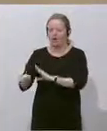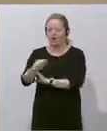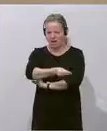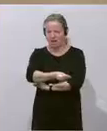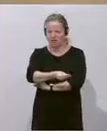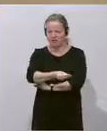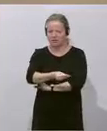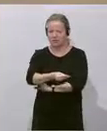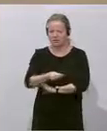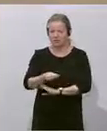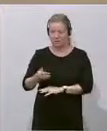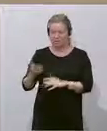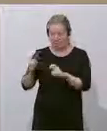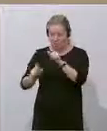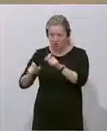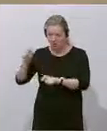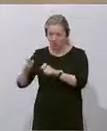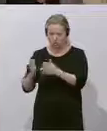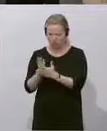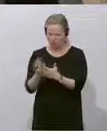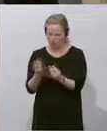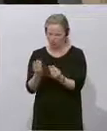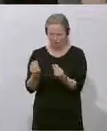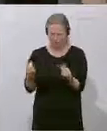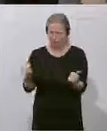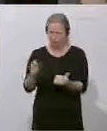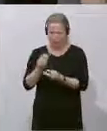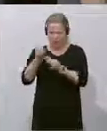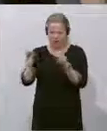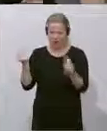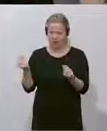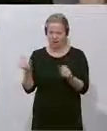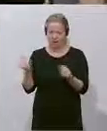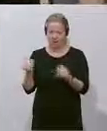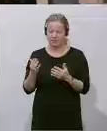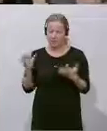Jemand von Ihnen, ist das alles zu viel geworden, was Sie hier treiben. Und